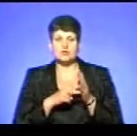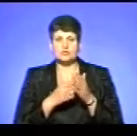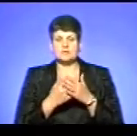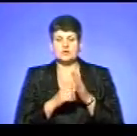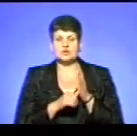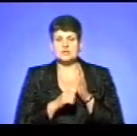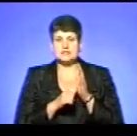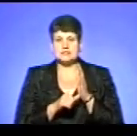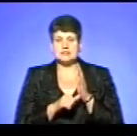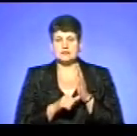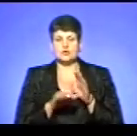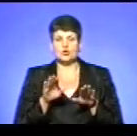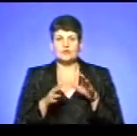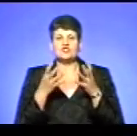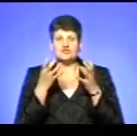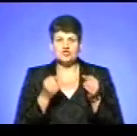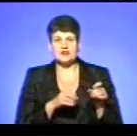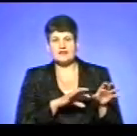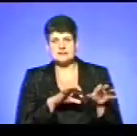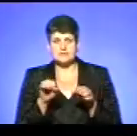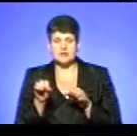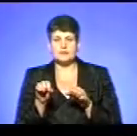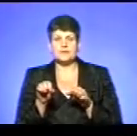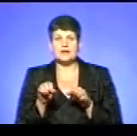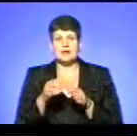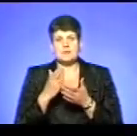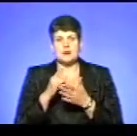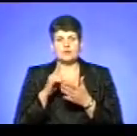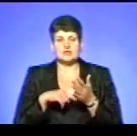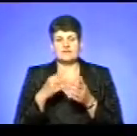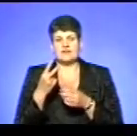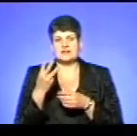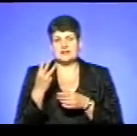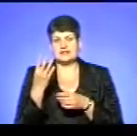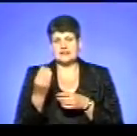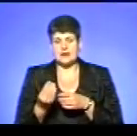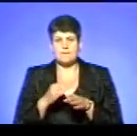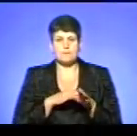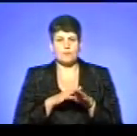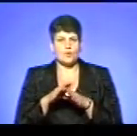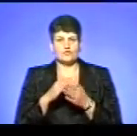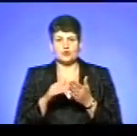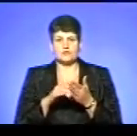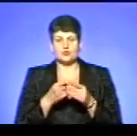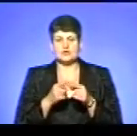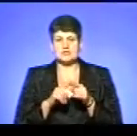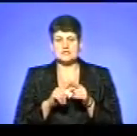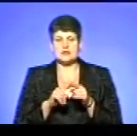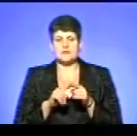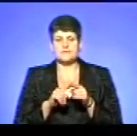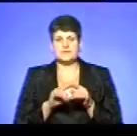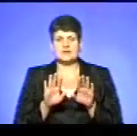тонн ще вивезти. І маємо велику надію, що за 2-3 дня повністю буде ліквідована ця